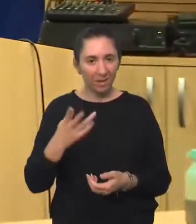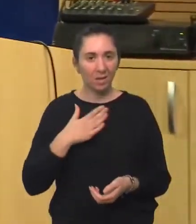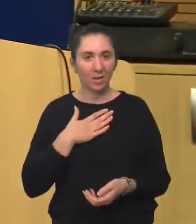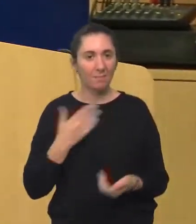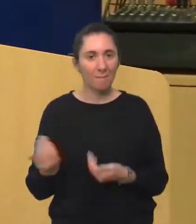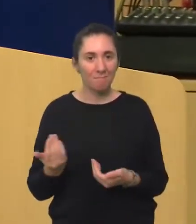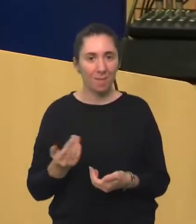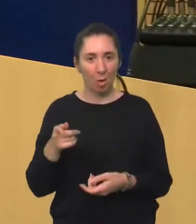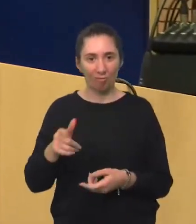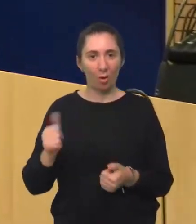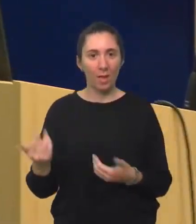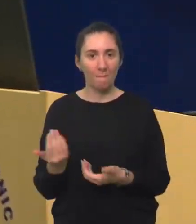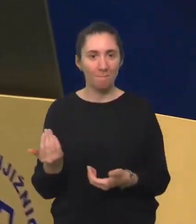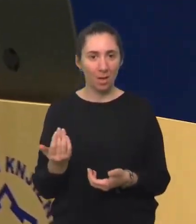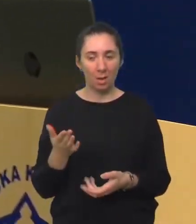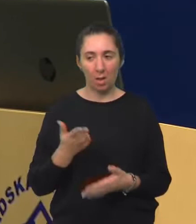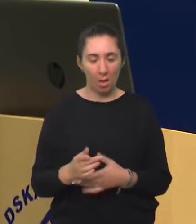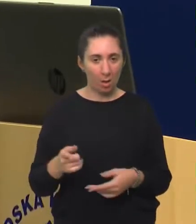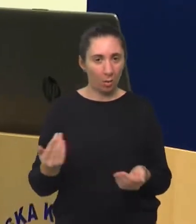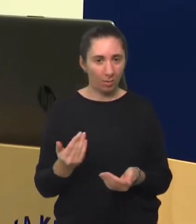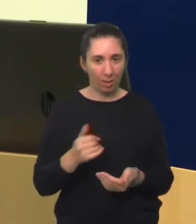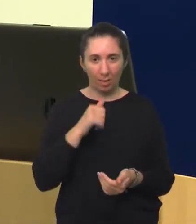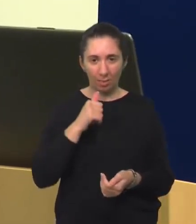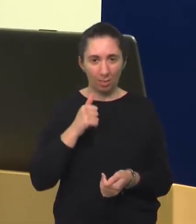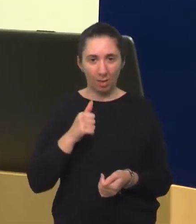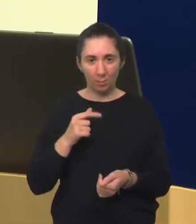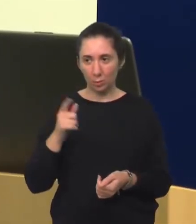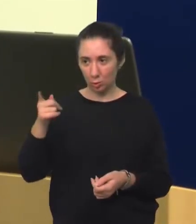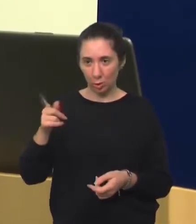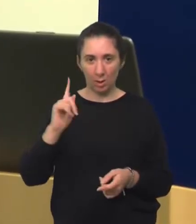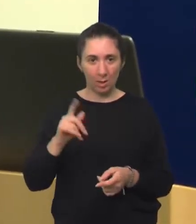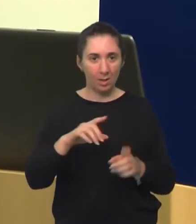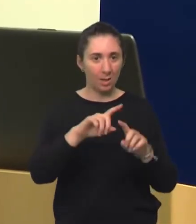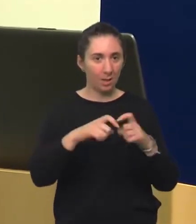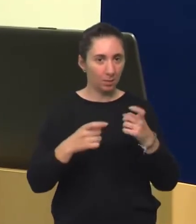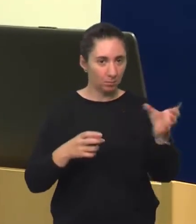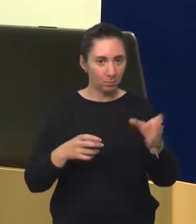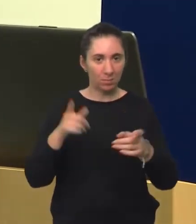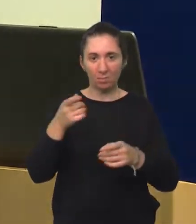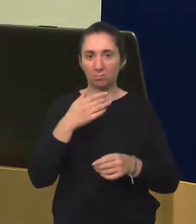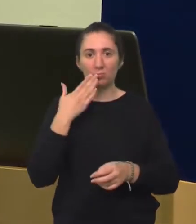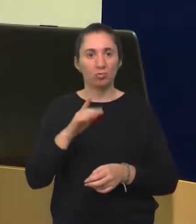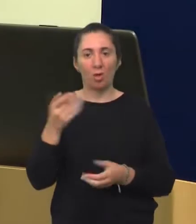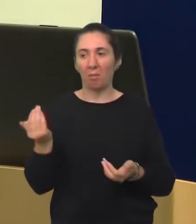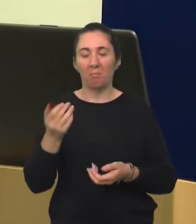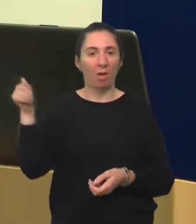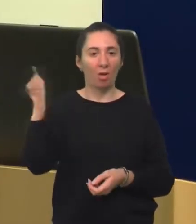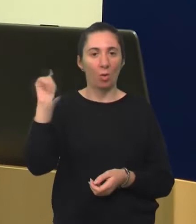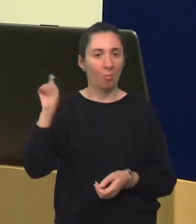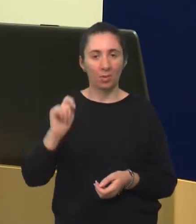imam medu, ovo je medo. Ako djete ne može istovremeno podijeliti pažnju između vas i predmeta, uzalu vi mašate medom.